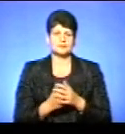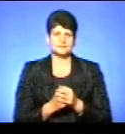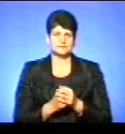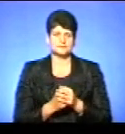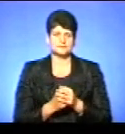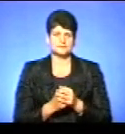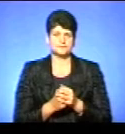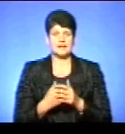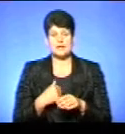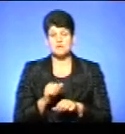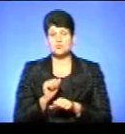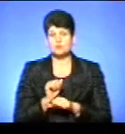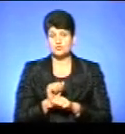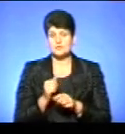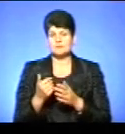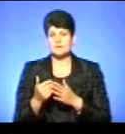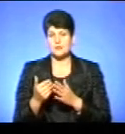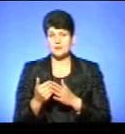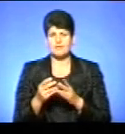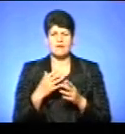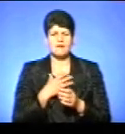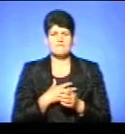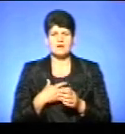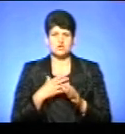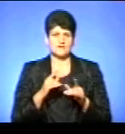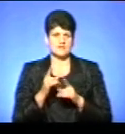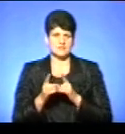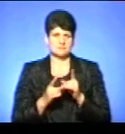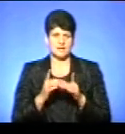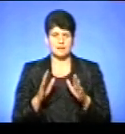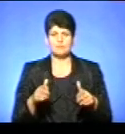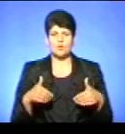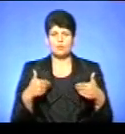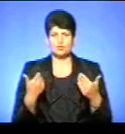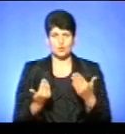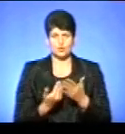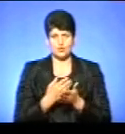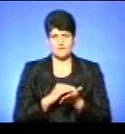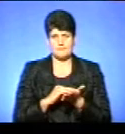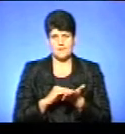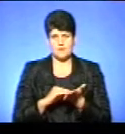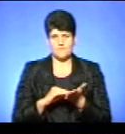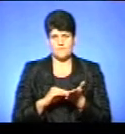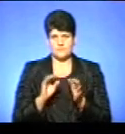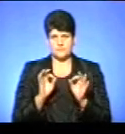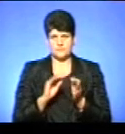я зупинюся буквально так на найважливіших змінах, які пропонує новий правопис. Хоча